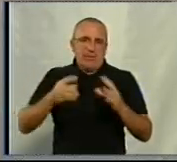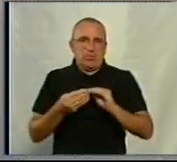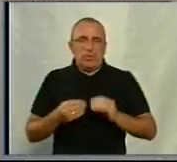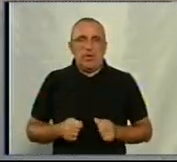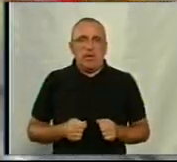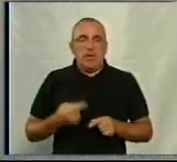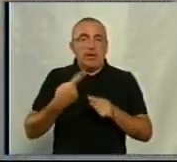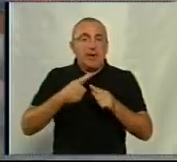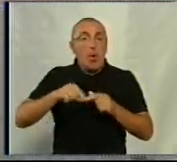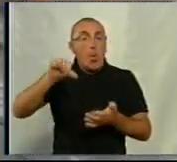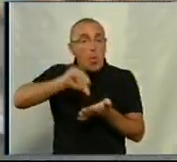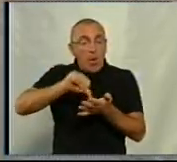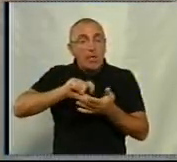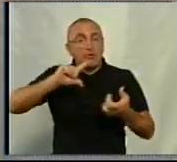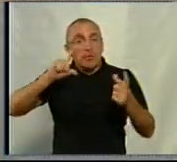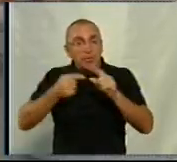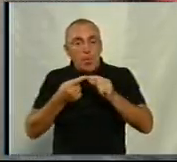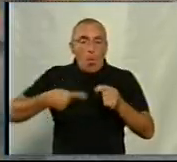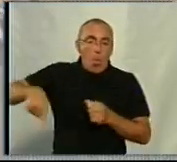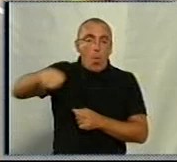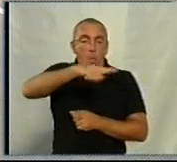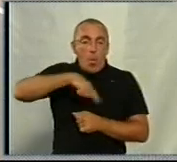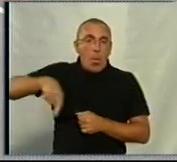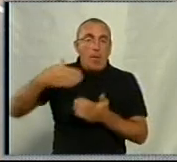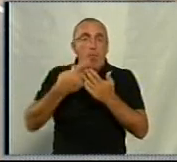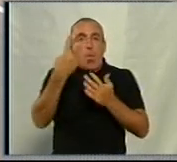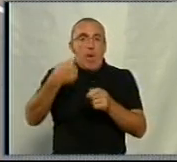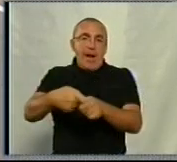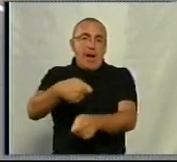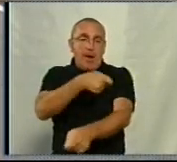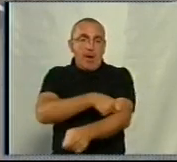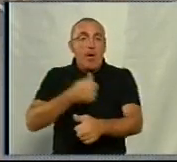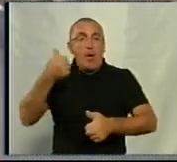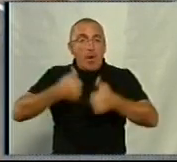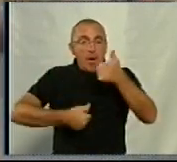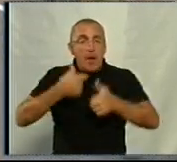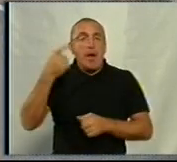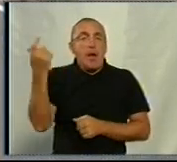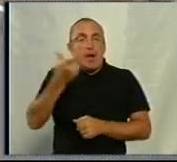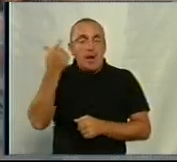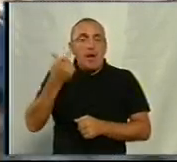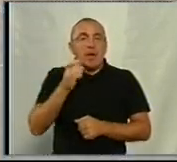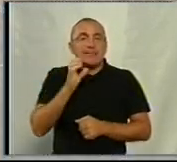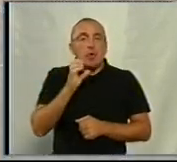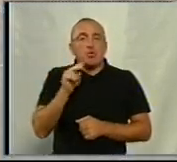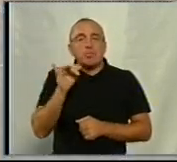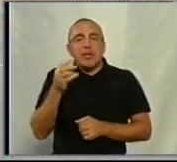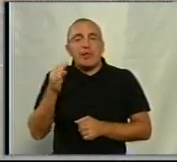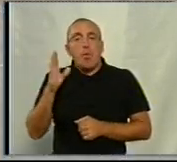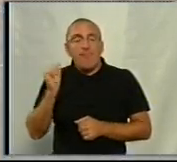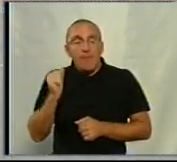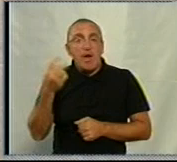Так учасниці чемпіонату їздять по колу. Його протяжність – кілометр. У гонці перемагає харків'янка Софія Трубчанінова.